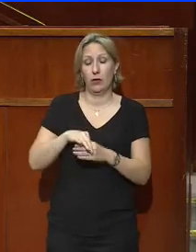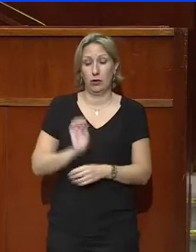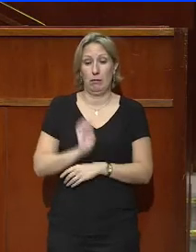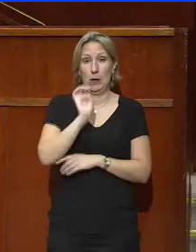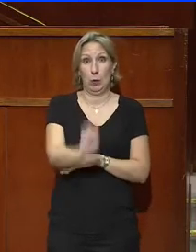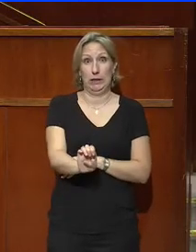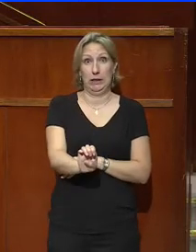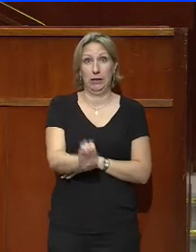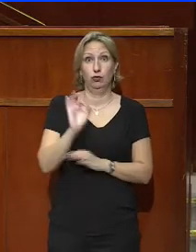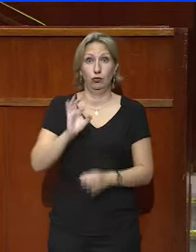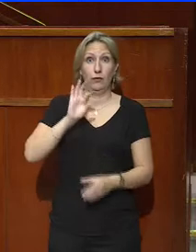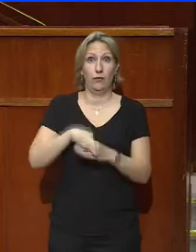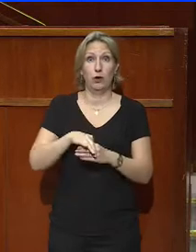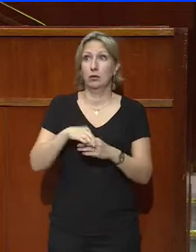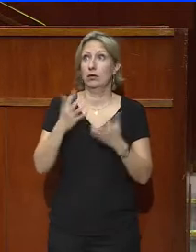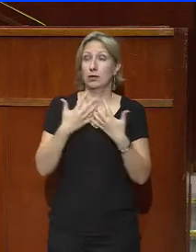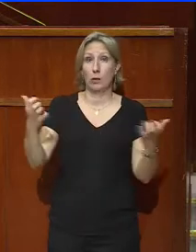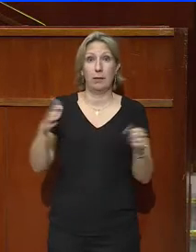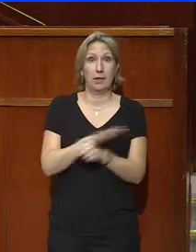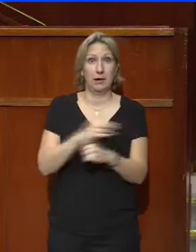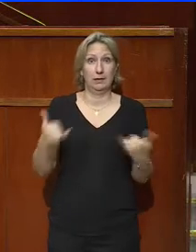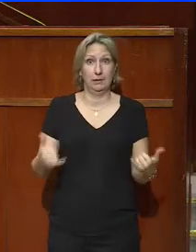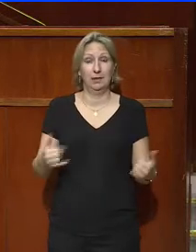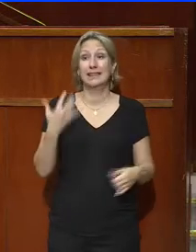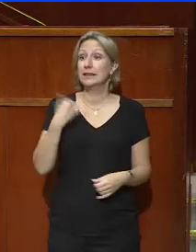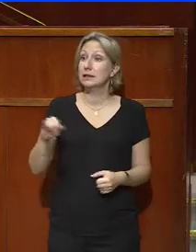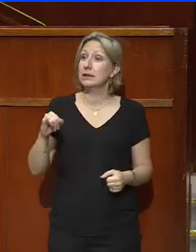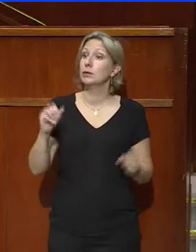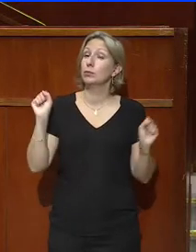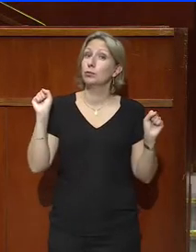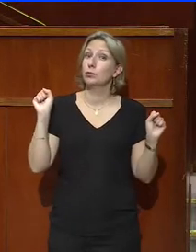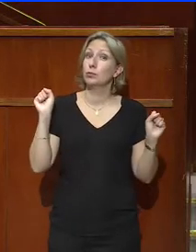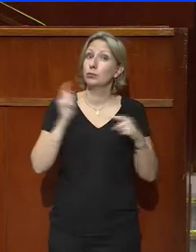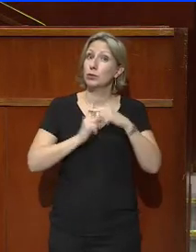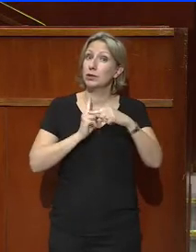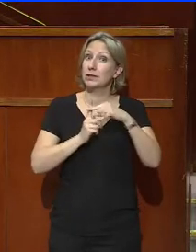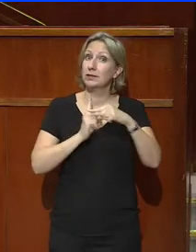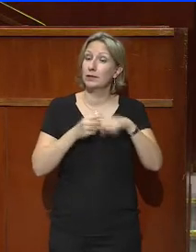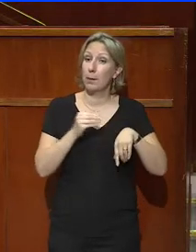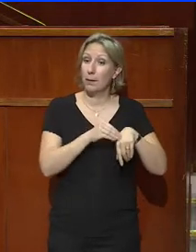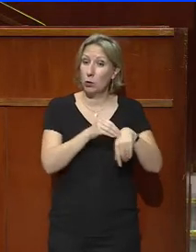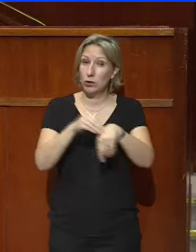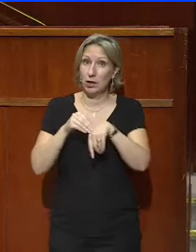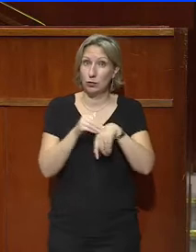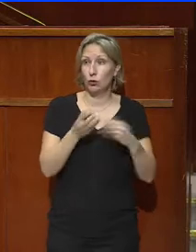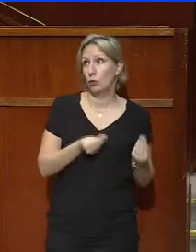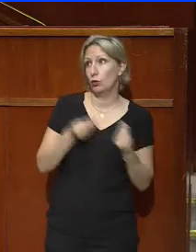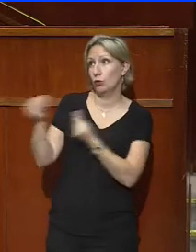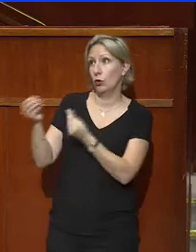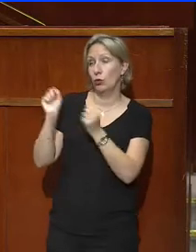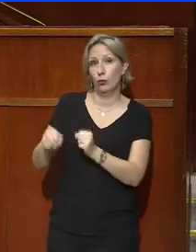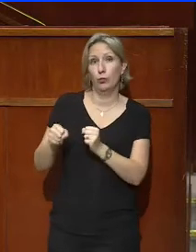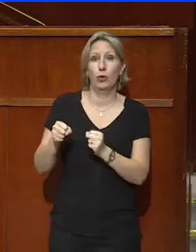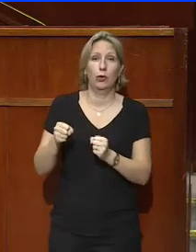mercredi. Et si ce vote est positif, les préconisations présentes dans cet avis n'auront pour but que d'enrichir les